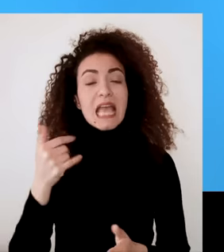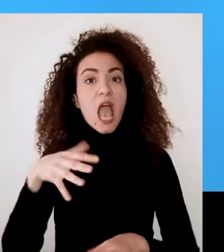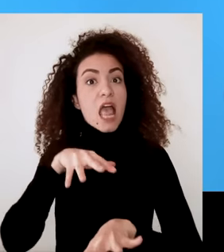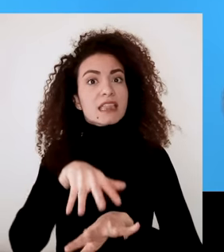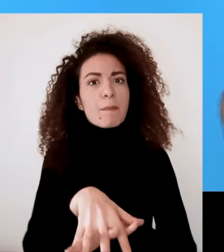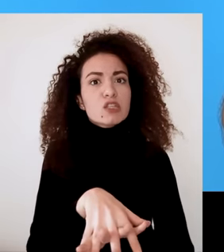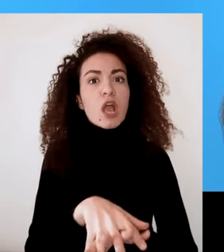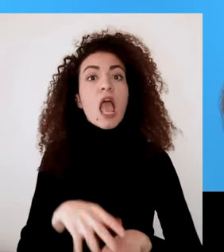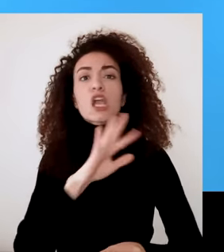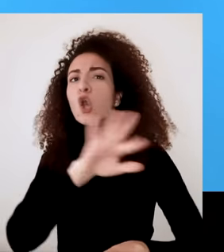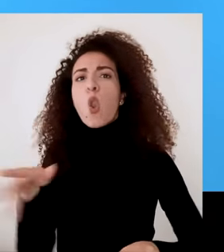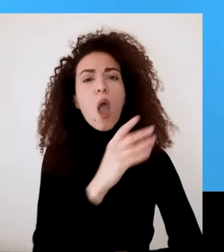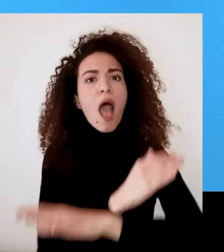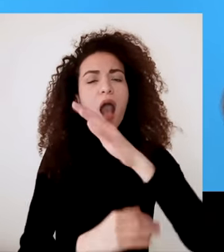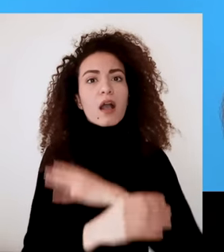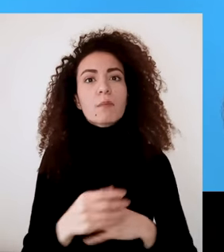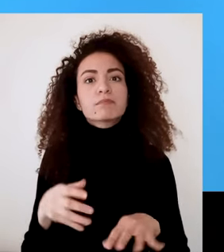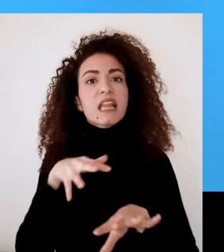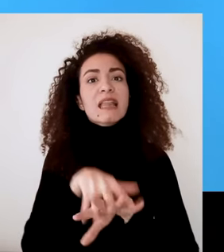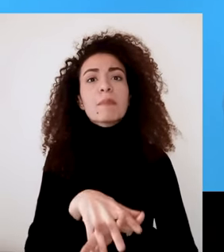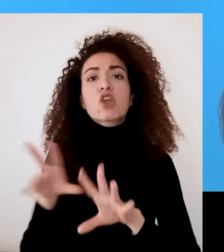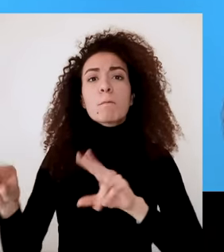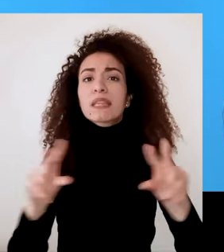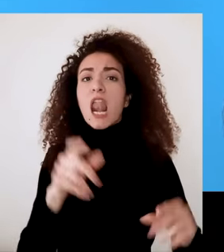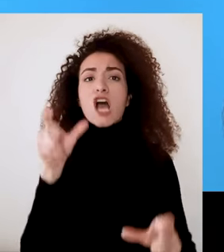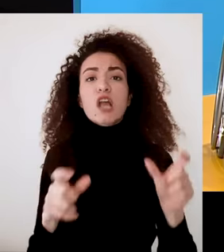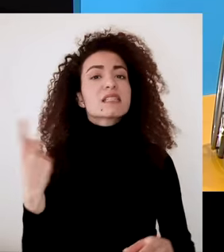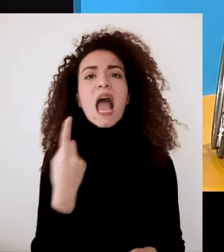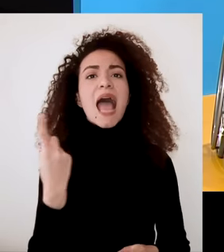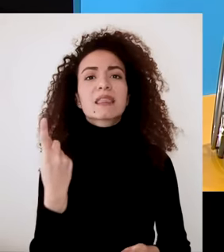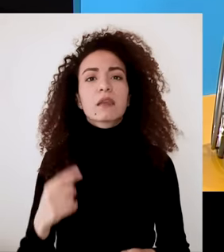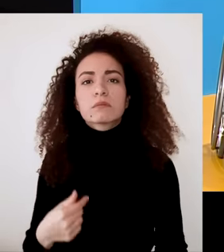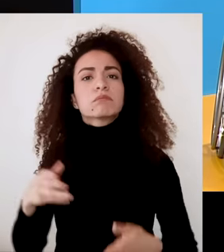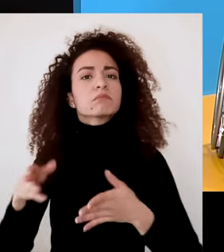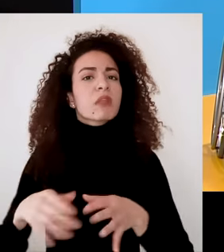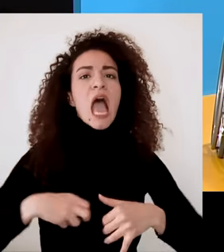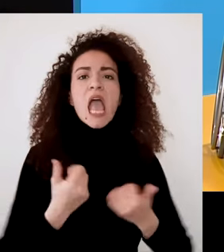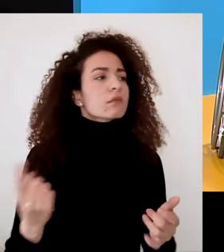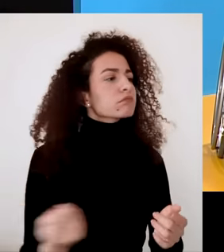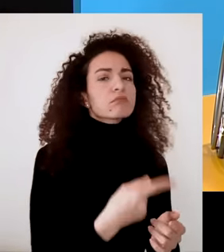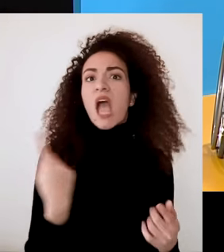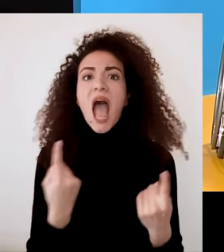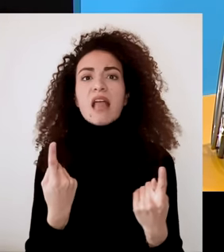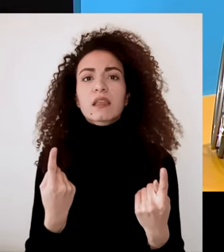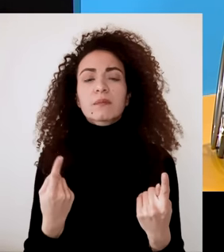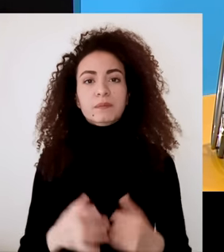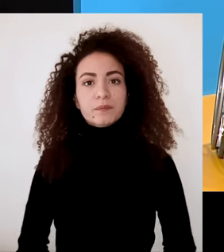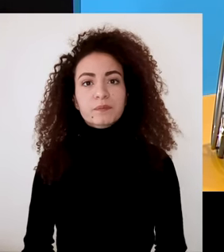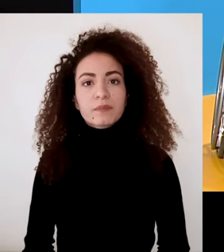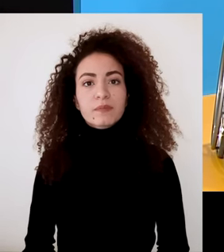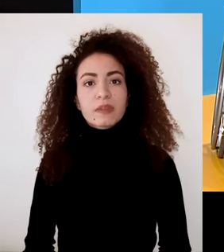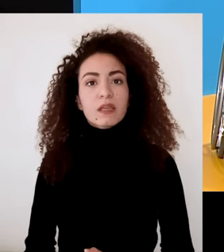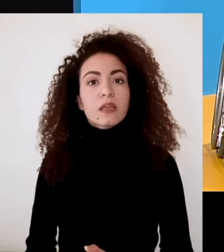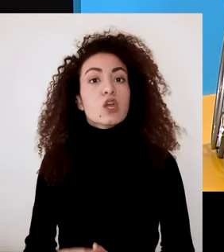للجميع إن كان بالمدارس، الجامعات، بالعمل أو بأماكن الترفيه ومن المفيد بهالإطار أنه تتعمق بالملحق ما هي